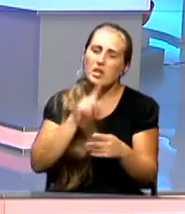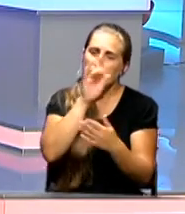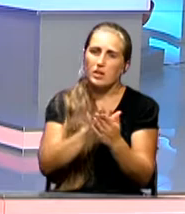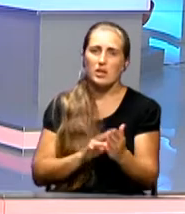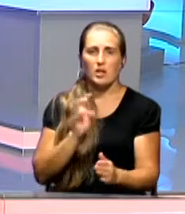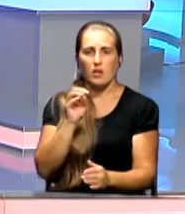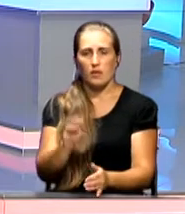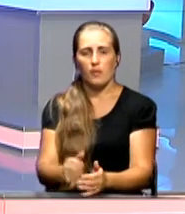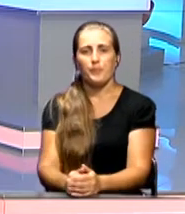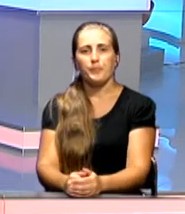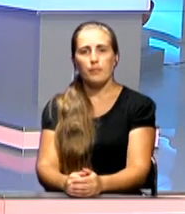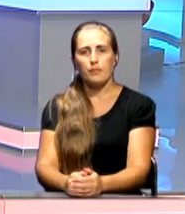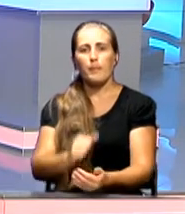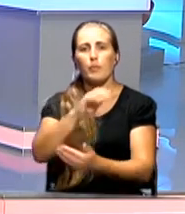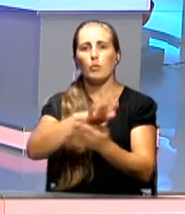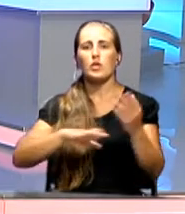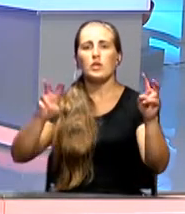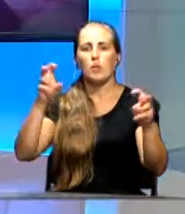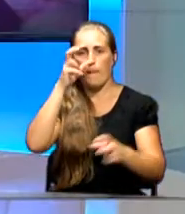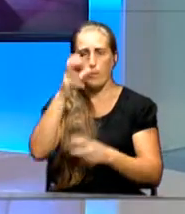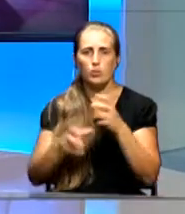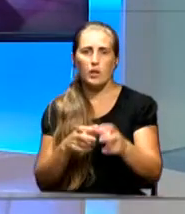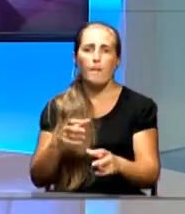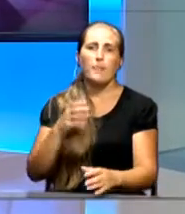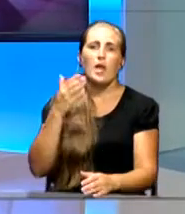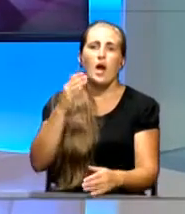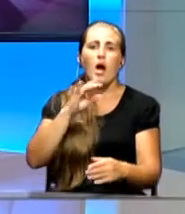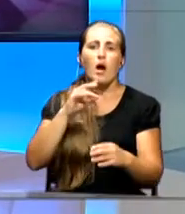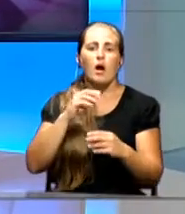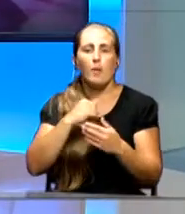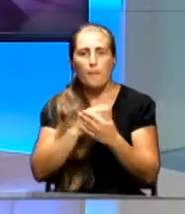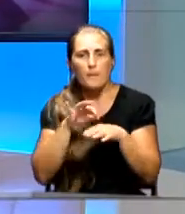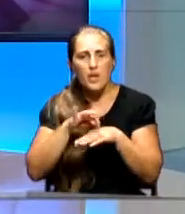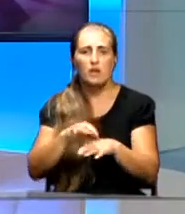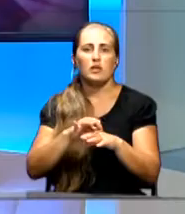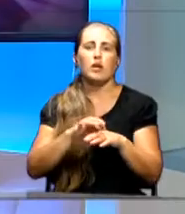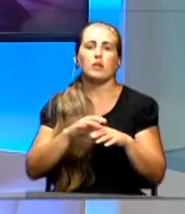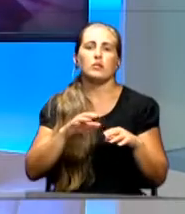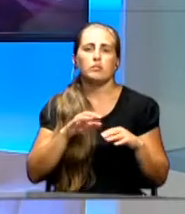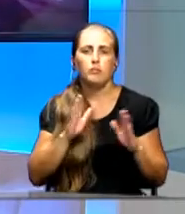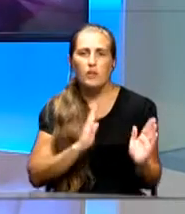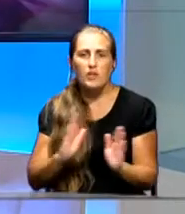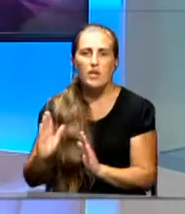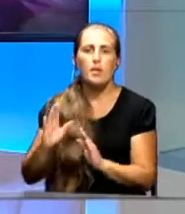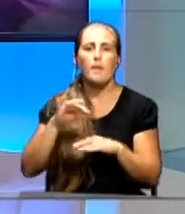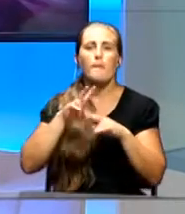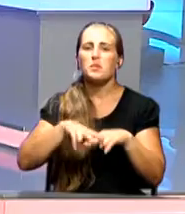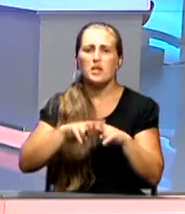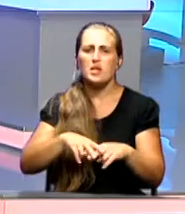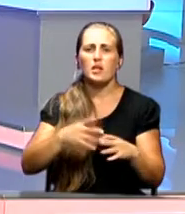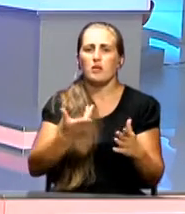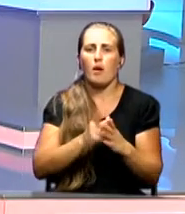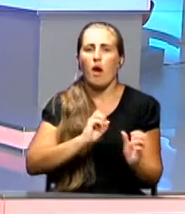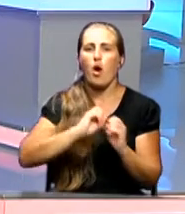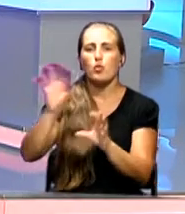В продолжении темы мусора правительство Российской Федерации утвердило правило проведения паспортизации отходов. Что это за